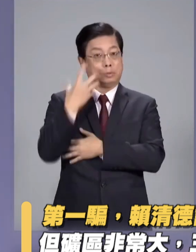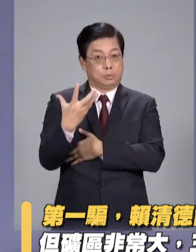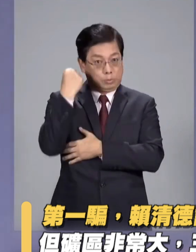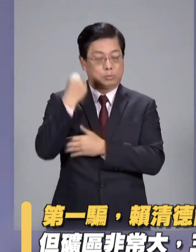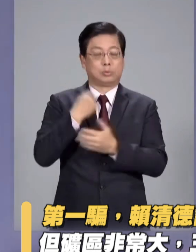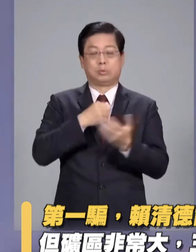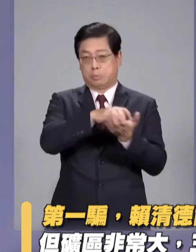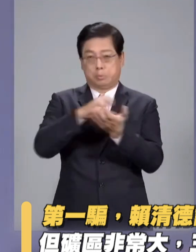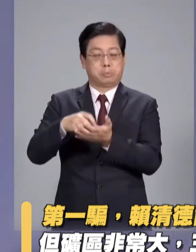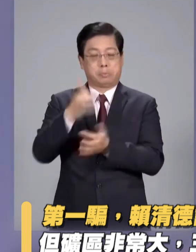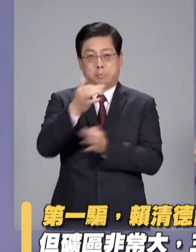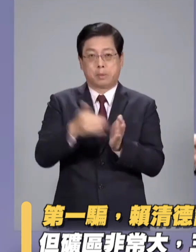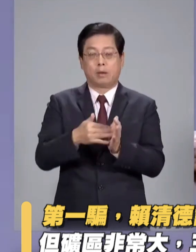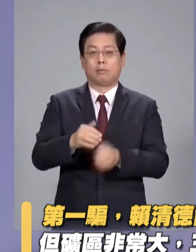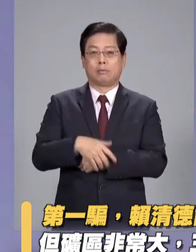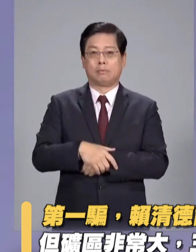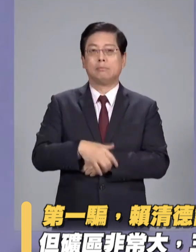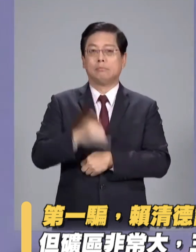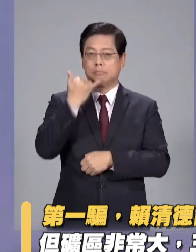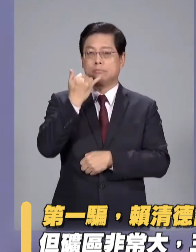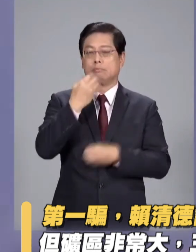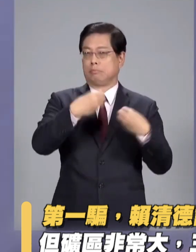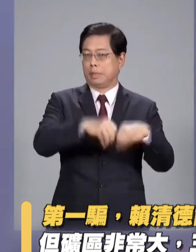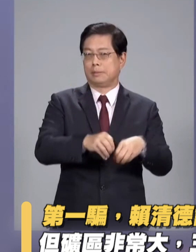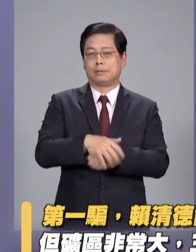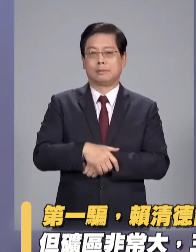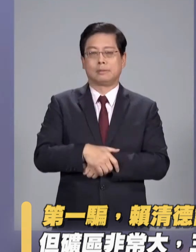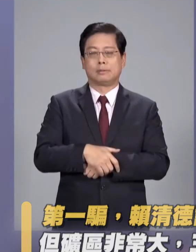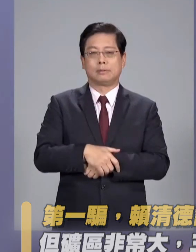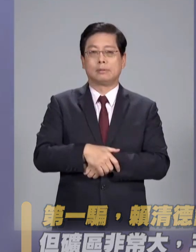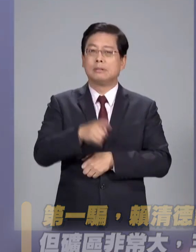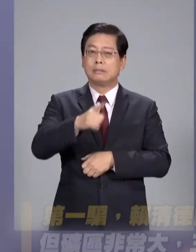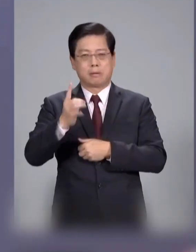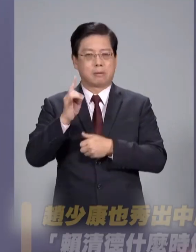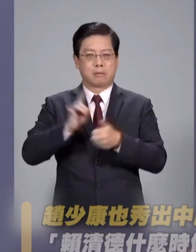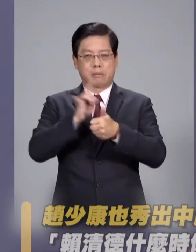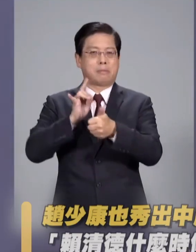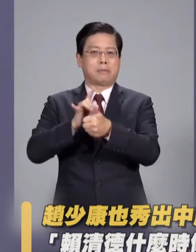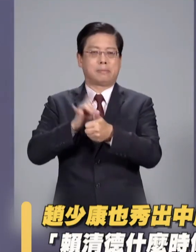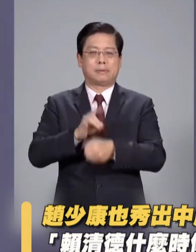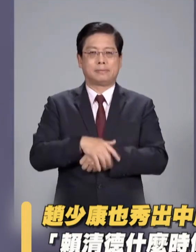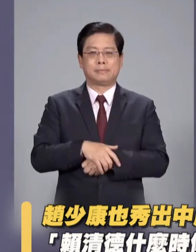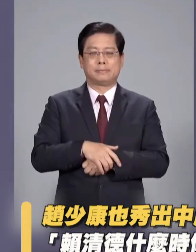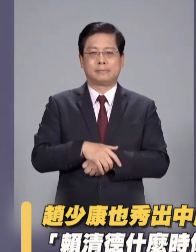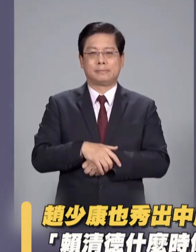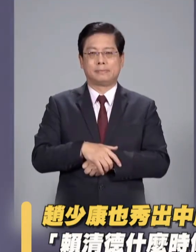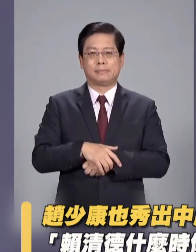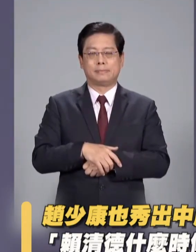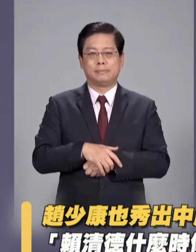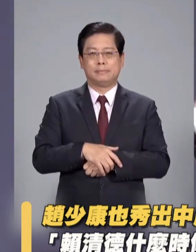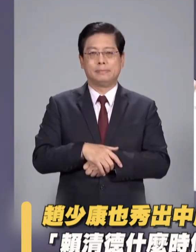的手续以后他就捐出来各位那多久啊所以我也